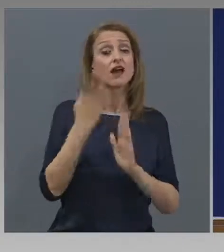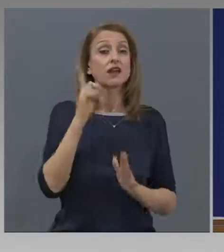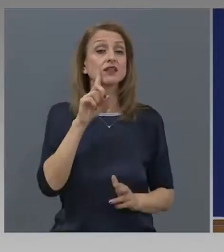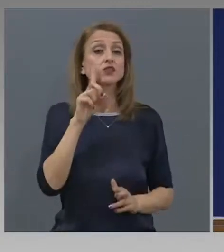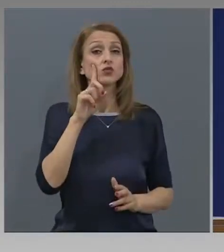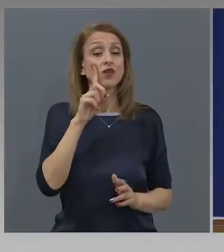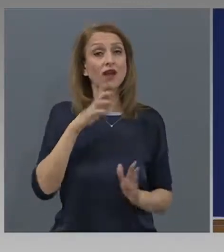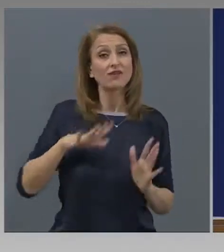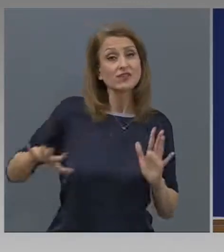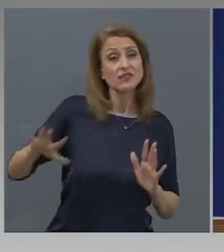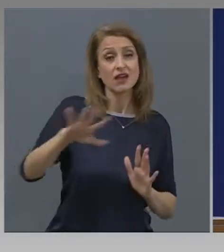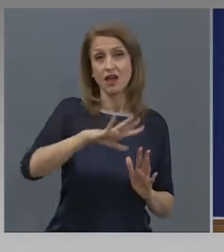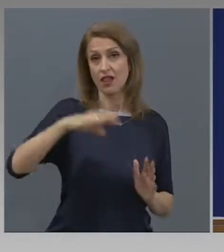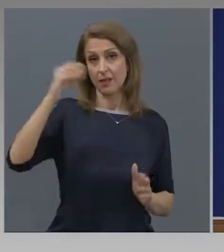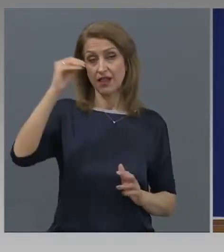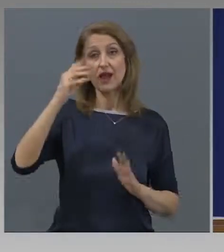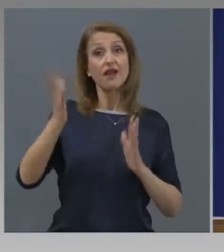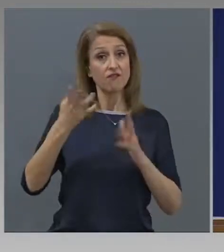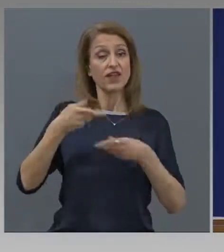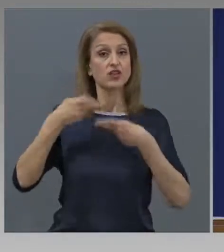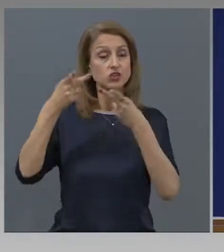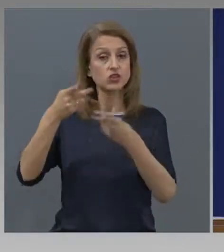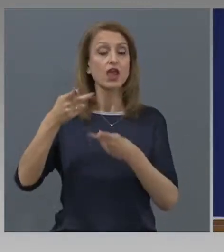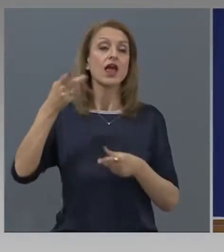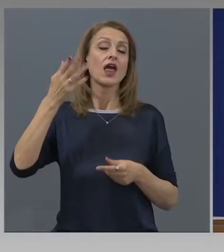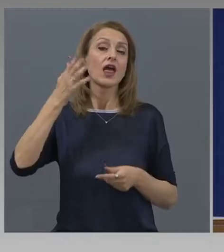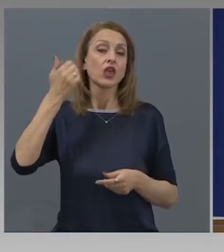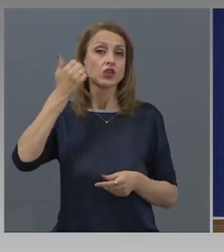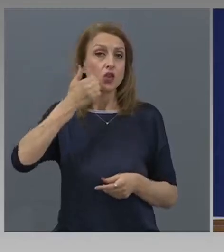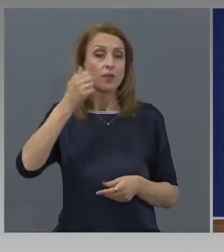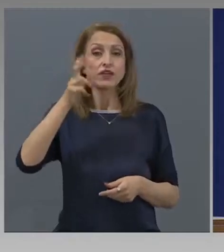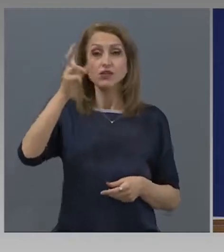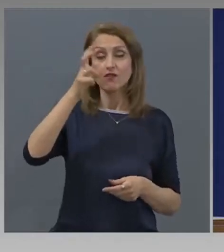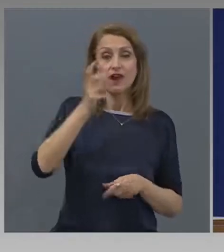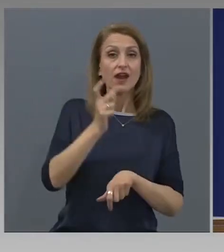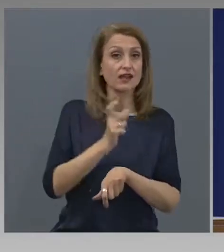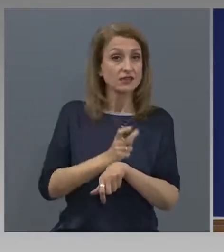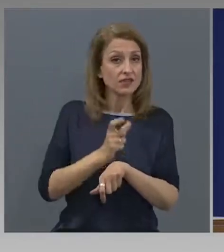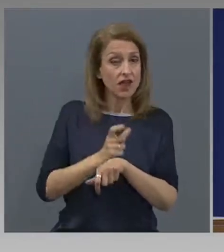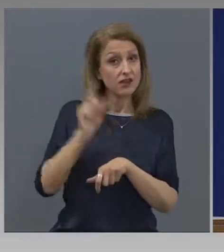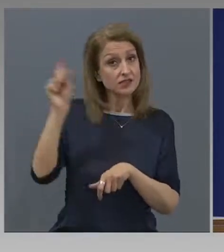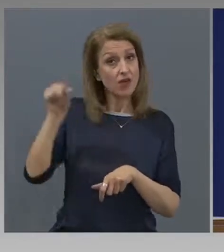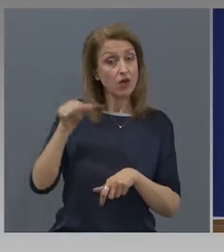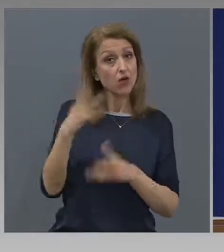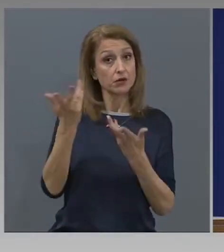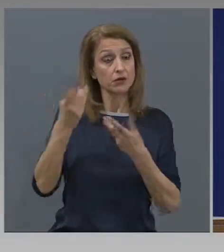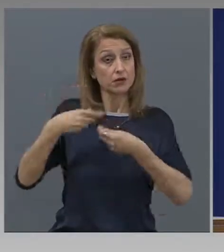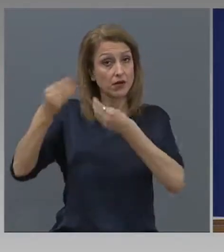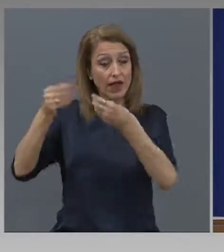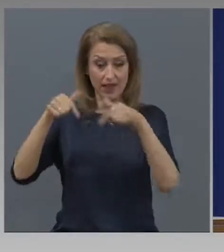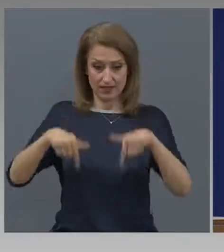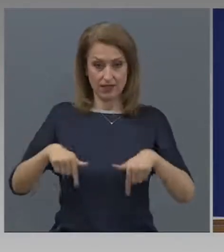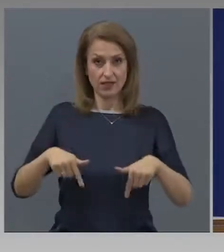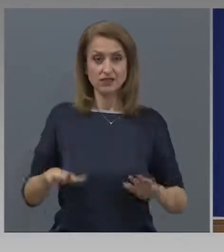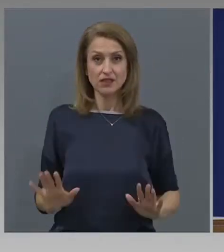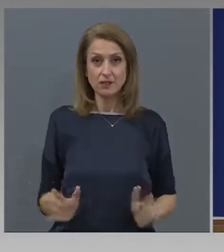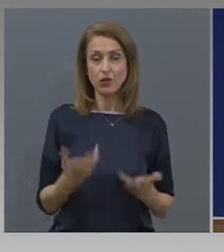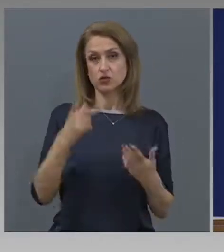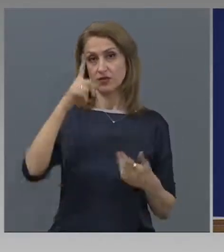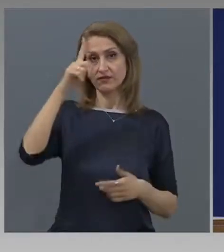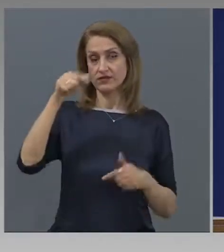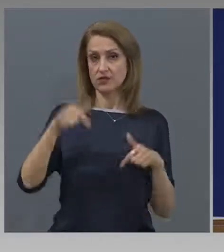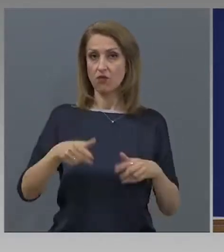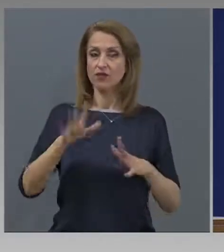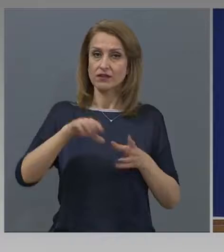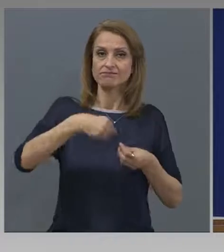Раздаването е във ход в Добрич, Варна и Стара Загора. Отнес започва и в София, като заместник министрите на труда и